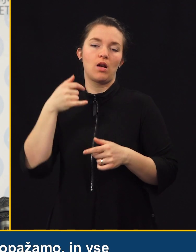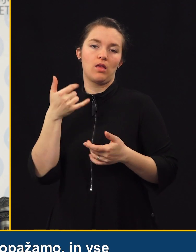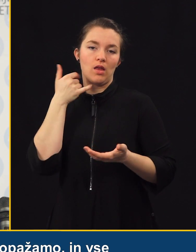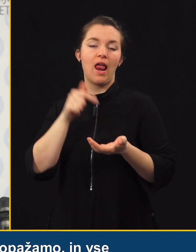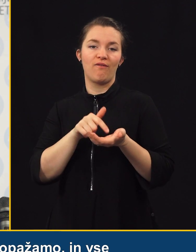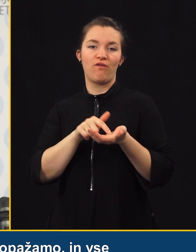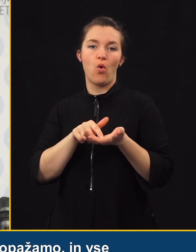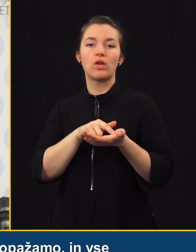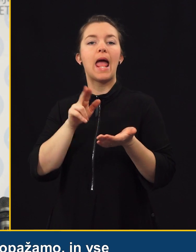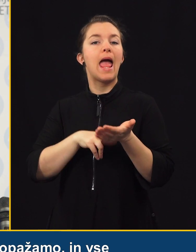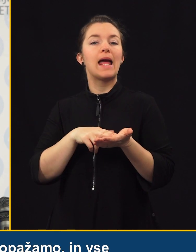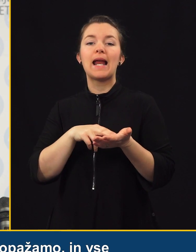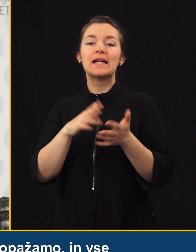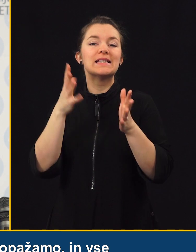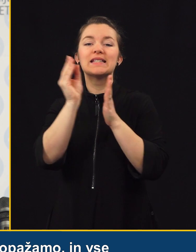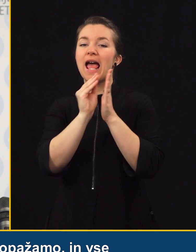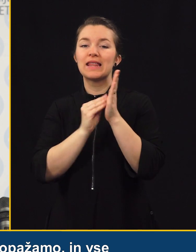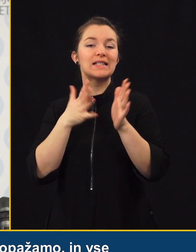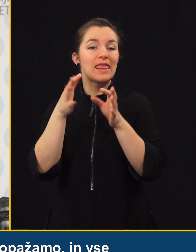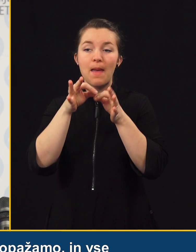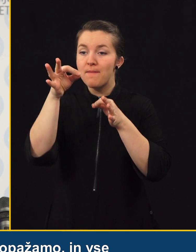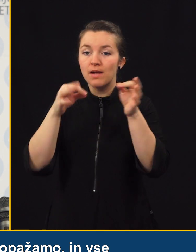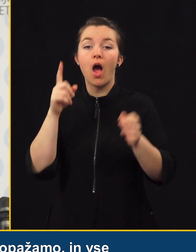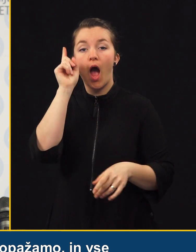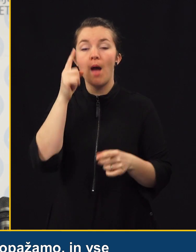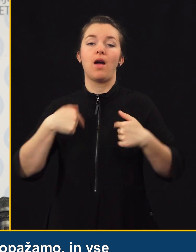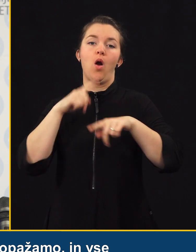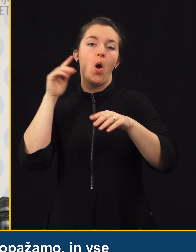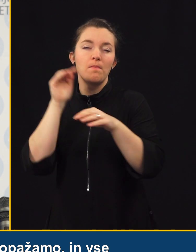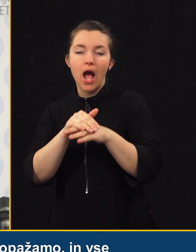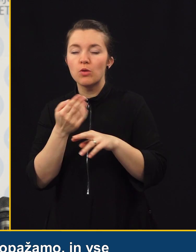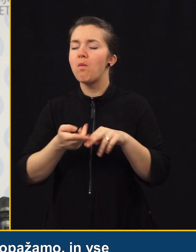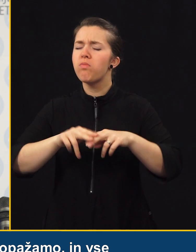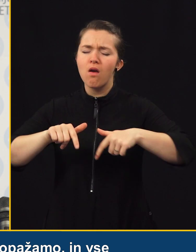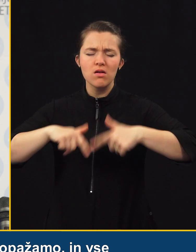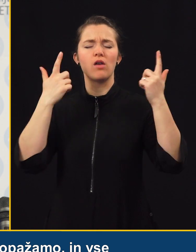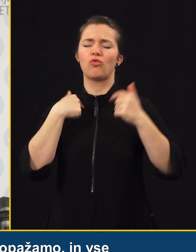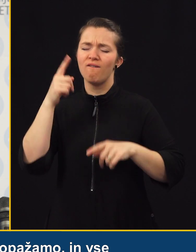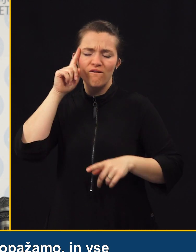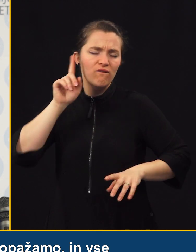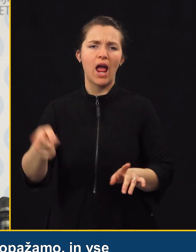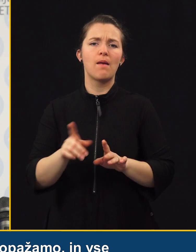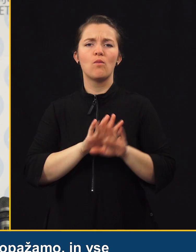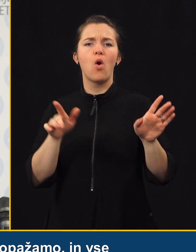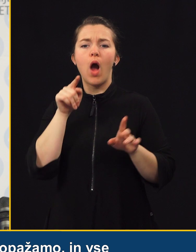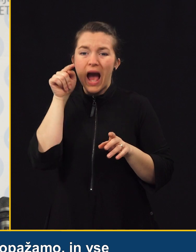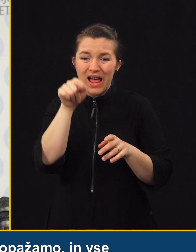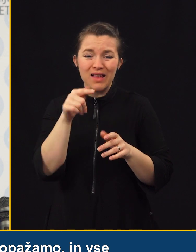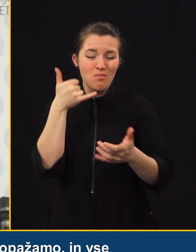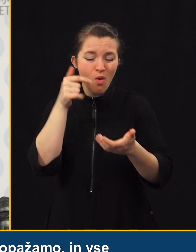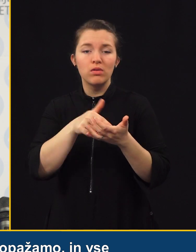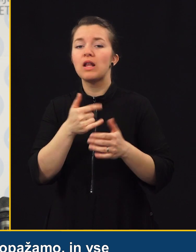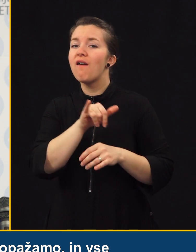telefoni, res, da jih ne merimo skozi statistiko, vendar opažamo in vse bolj jasno nam je, da so vedno večji